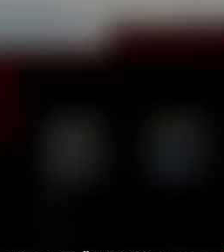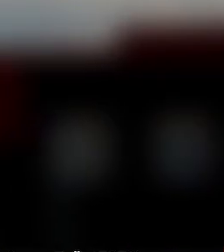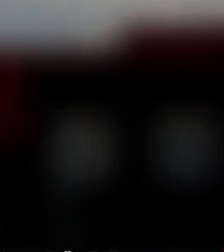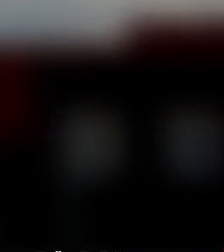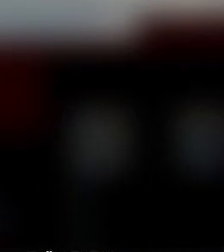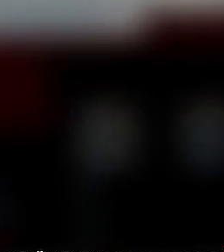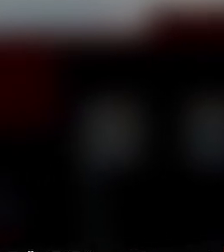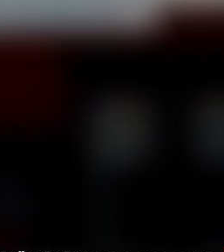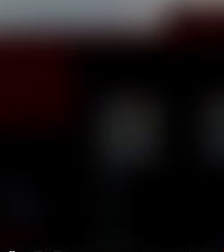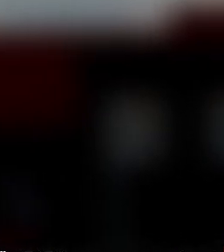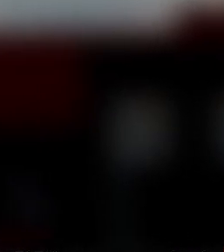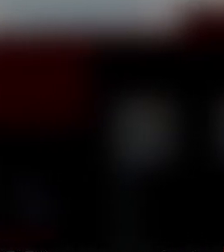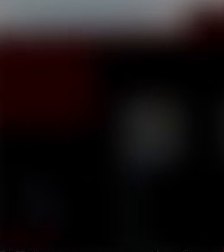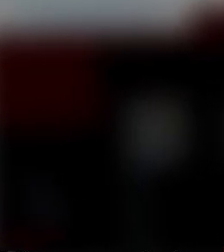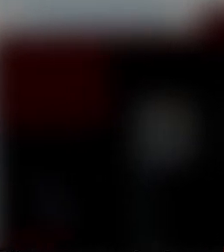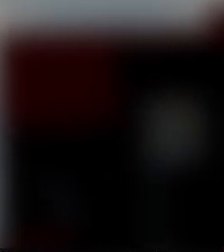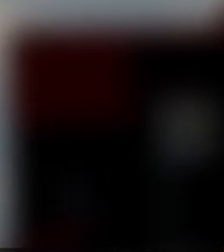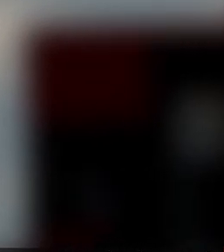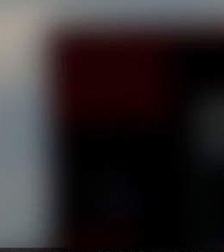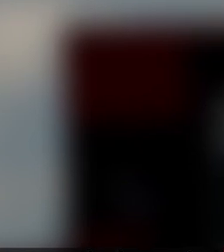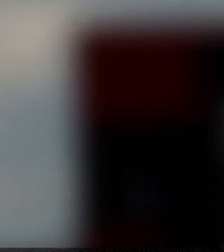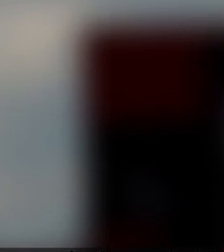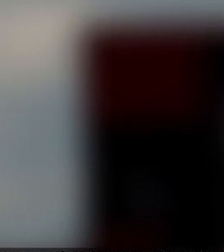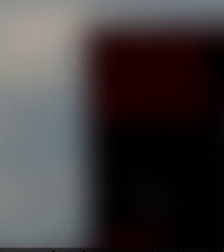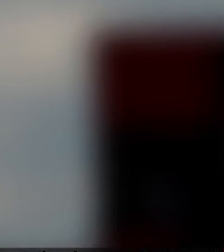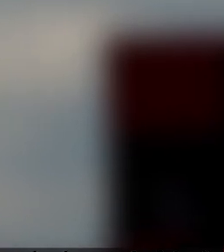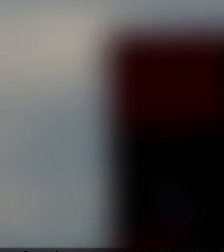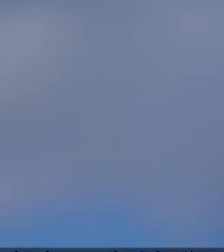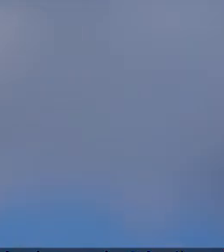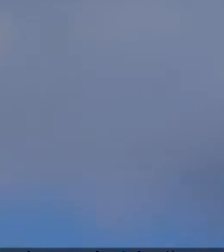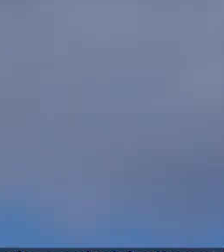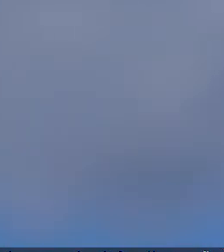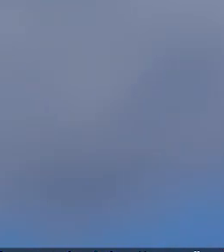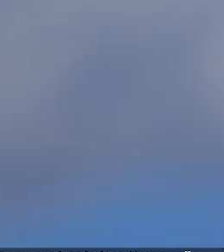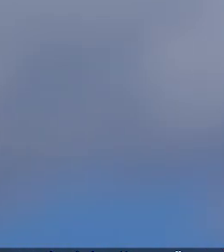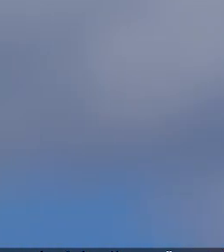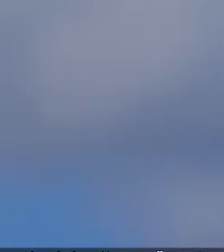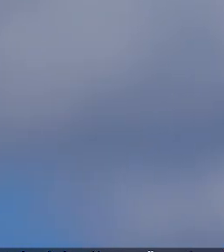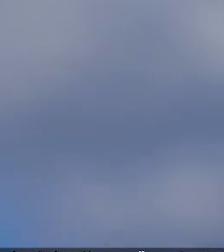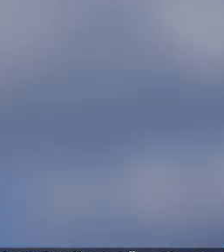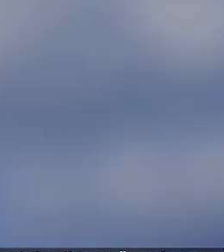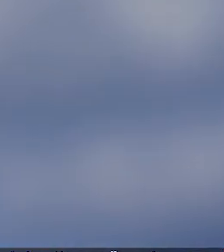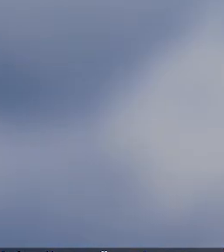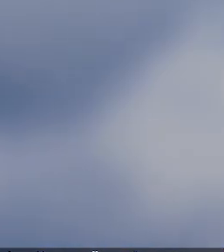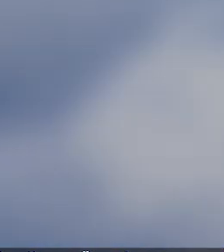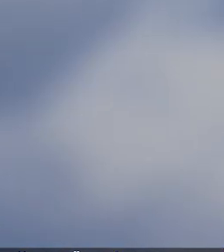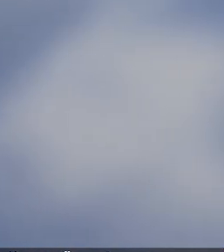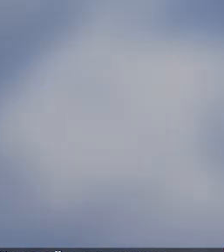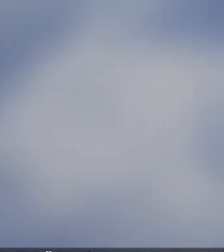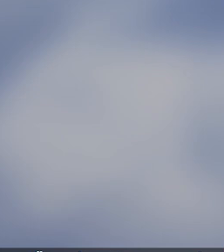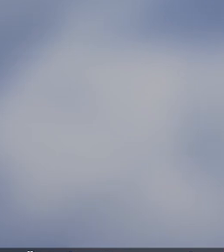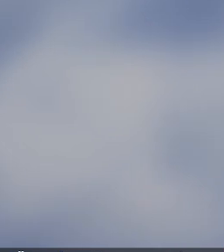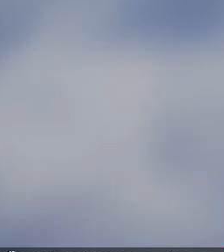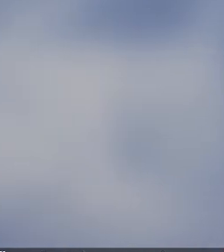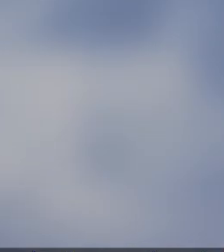ceturtā daļa no visām laikraksta kapitāla daļām. Jāatzīst, ka Daugavpilī mediju neatkarības jautājums ir visais sarežģīts un līdz